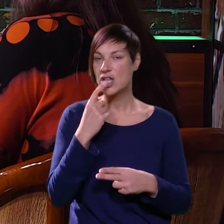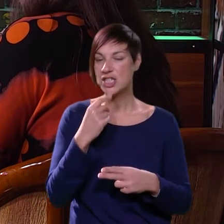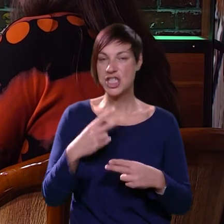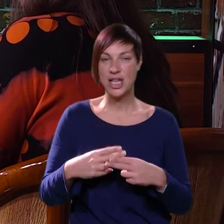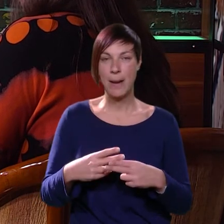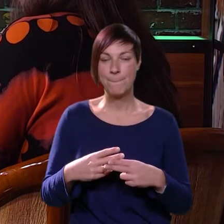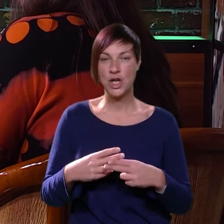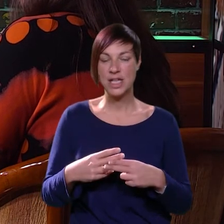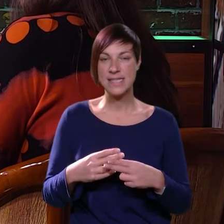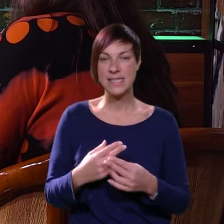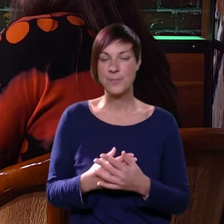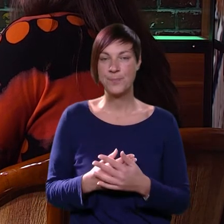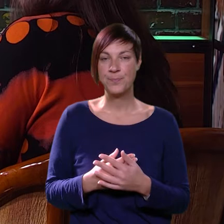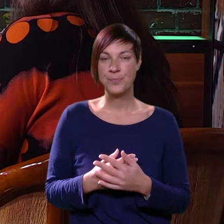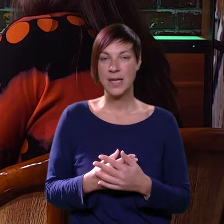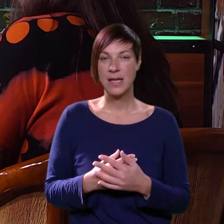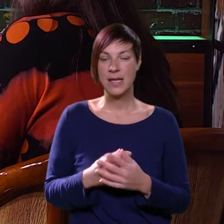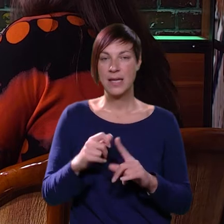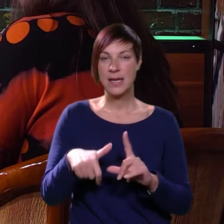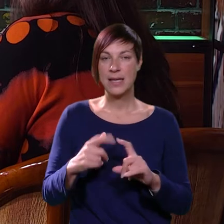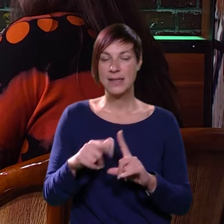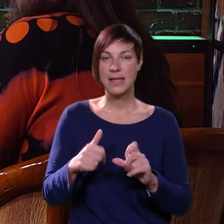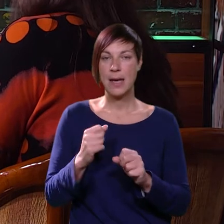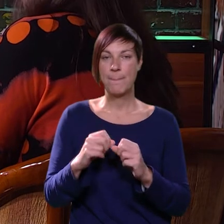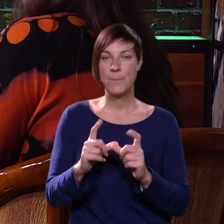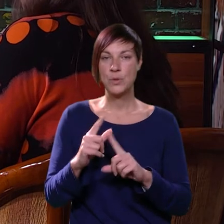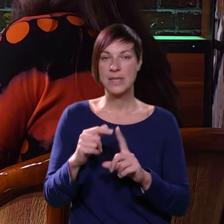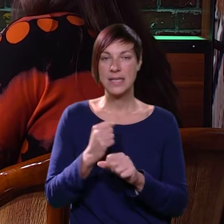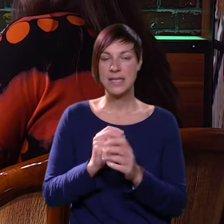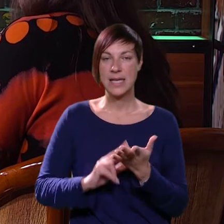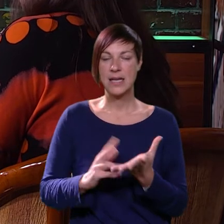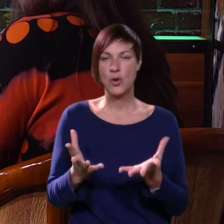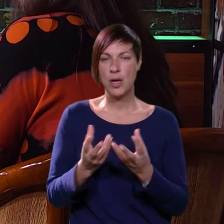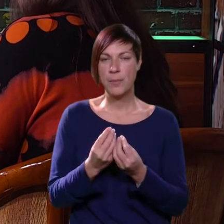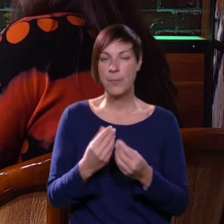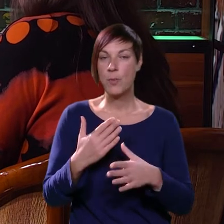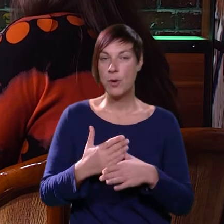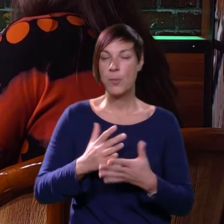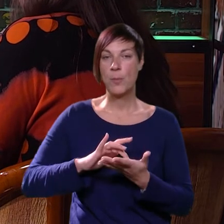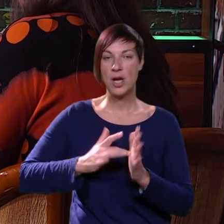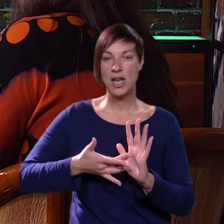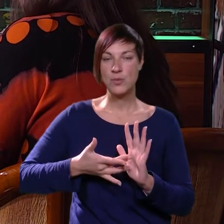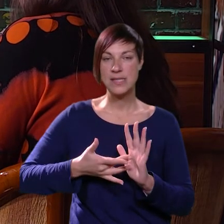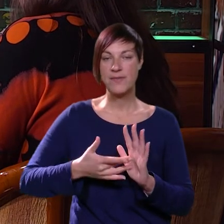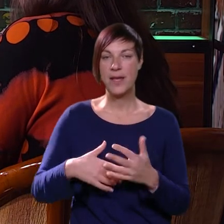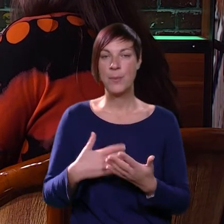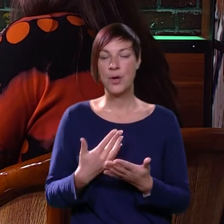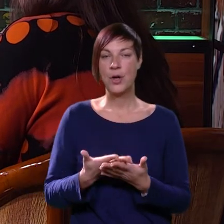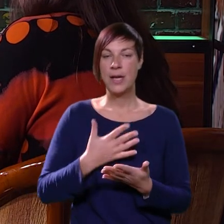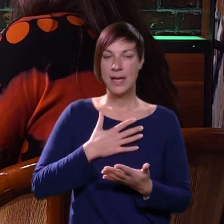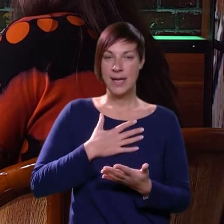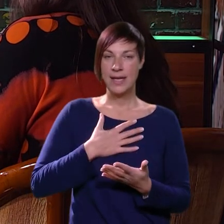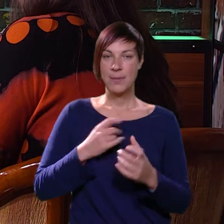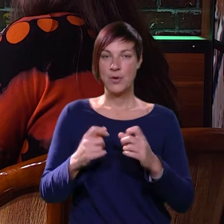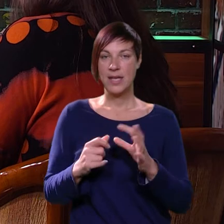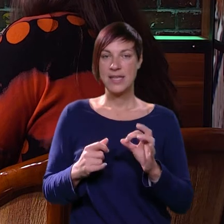diabetesa, Katja Butigan, koja mi je jako, jako pomogla u svemu. Ona